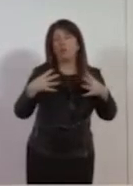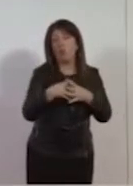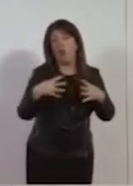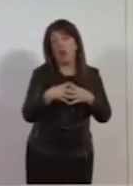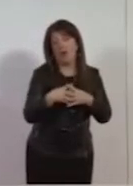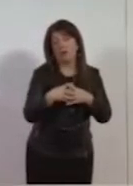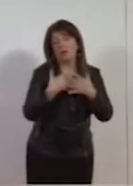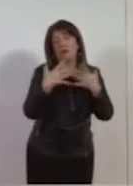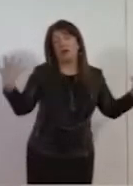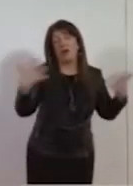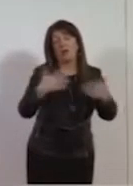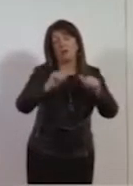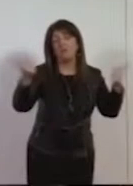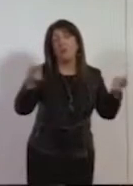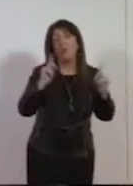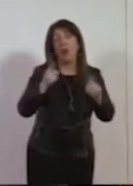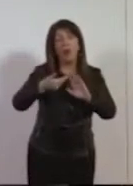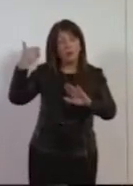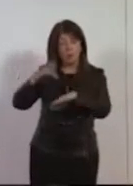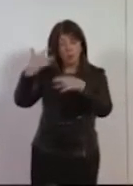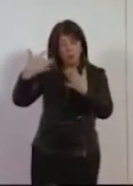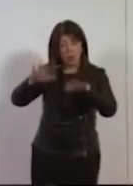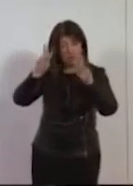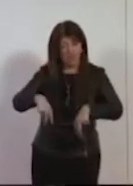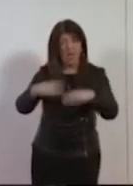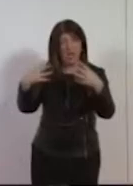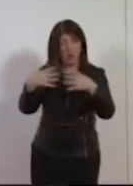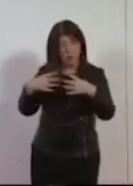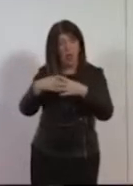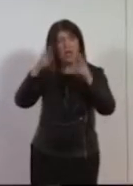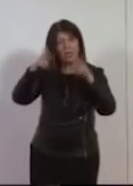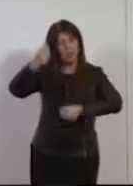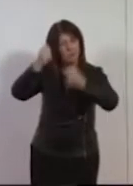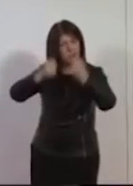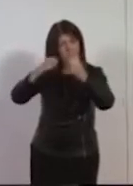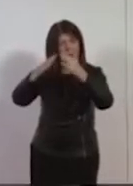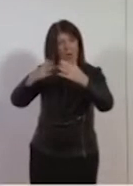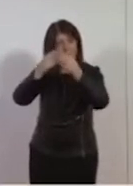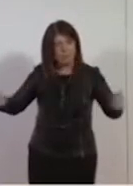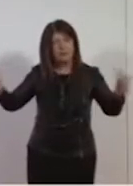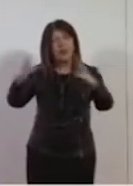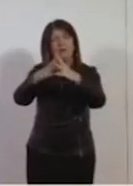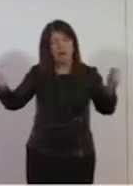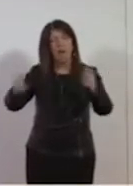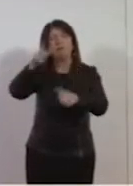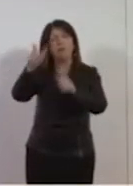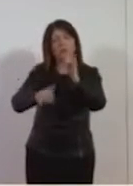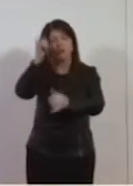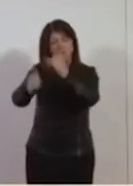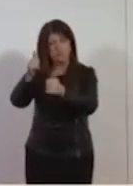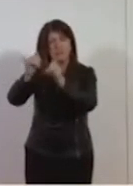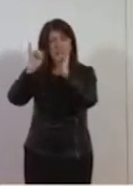differenza. Le guerre che conoscevamo distruggevano le case, distruggevano le fabbriche e uccidevano le persone.